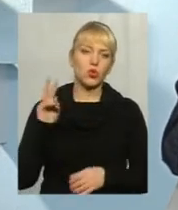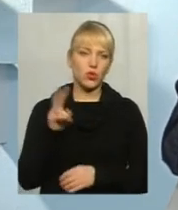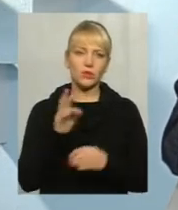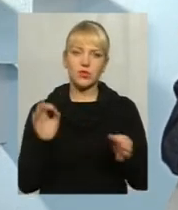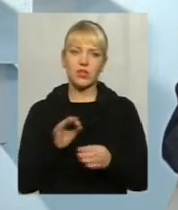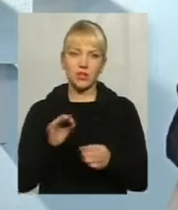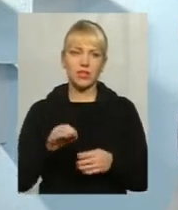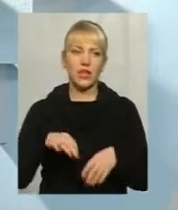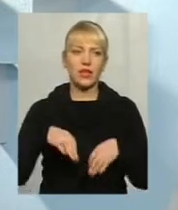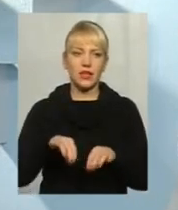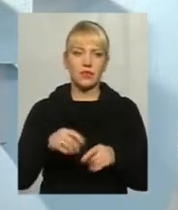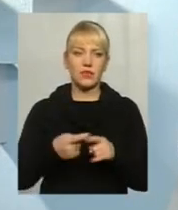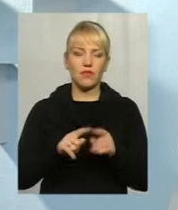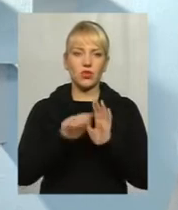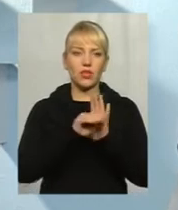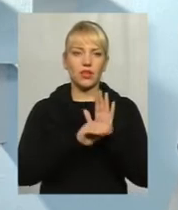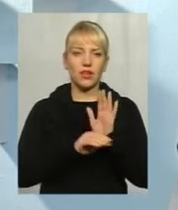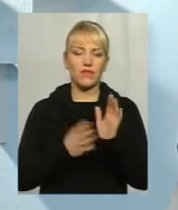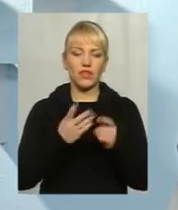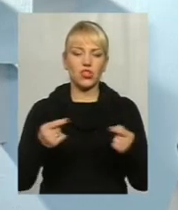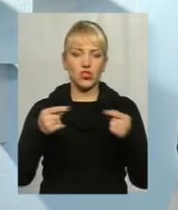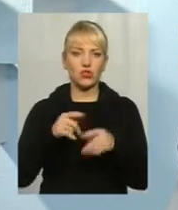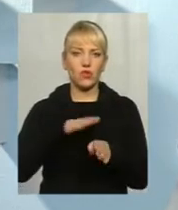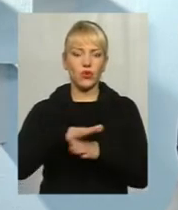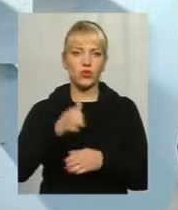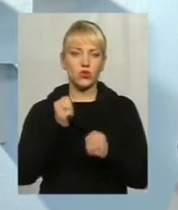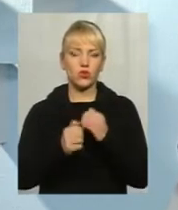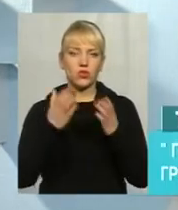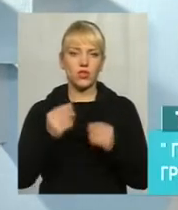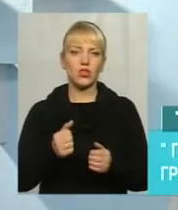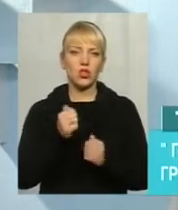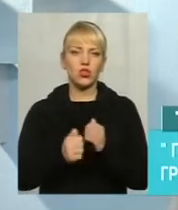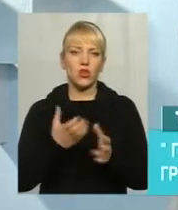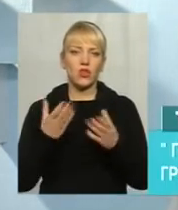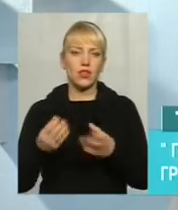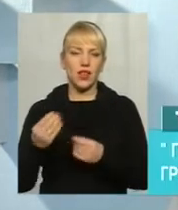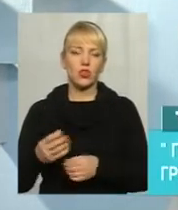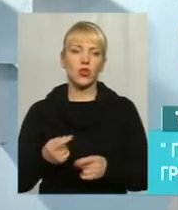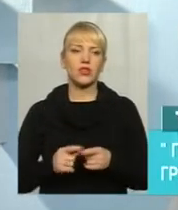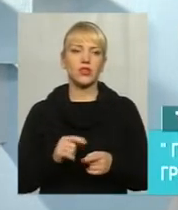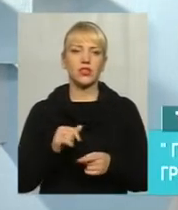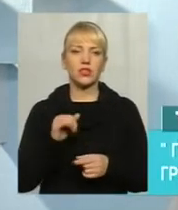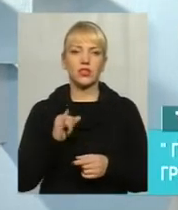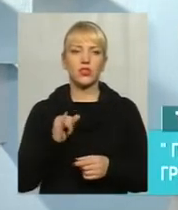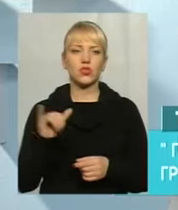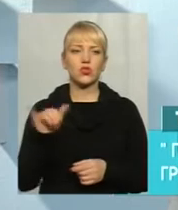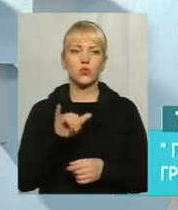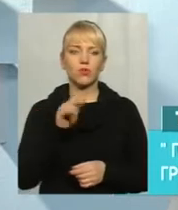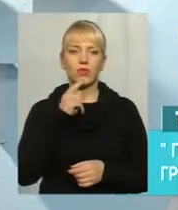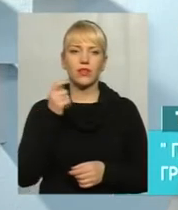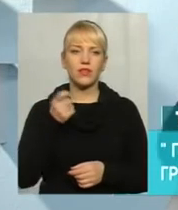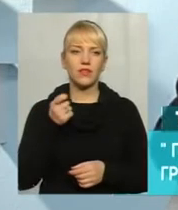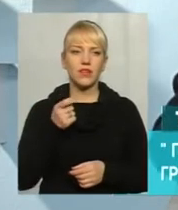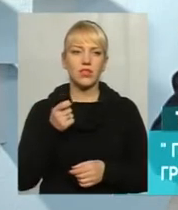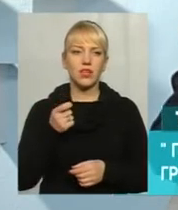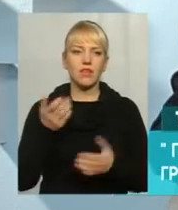транспортний засіб. От графіки, які чітко виконуються кожен день, щоденно. І не щоденно, вибачаю, а субота, неділя, вихідні